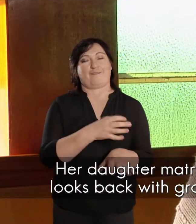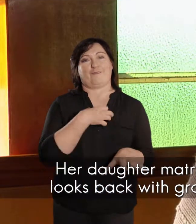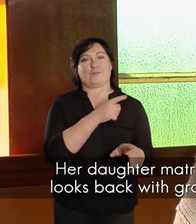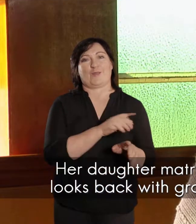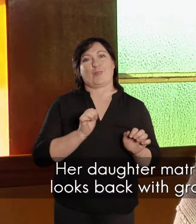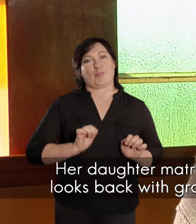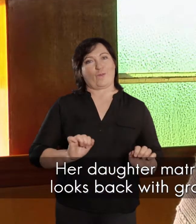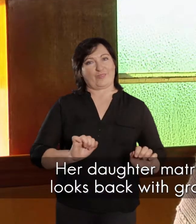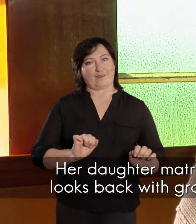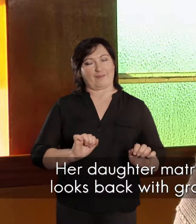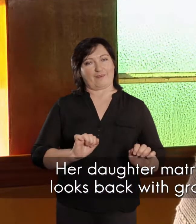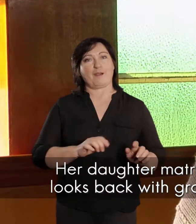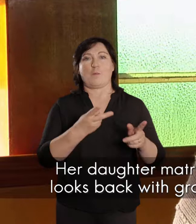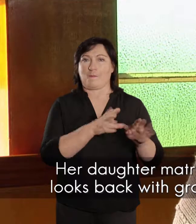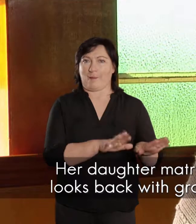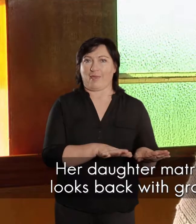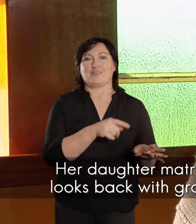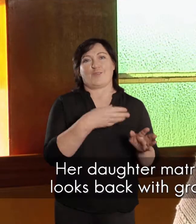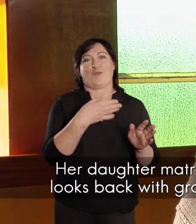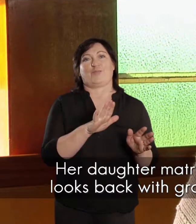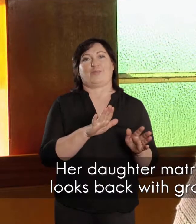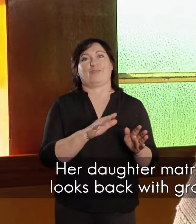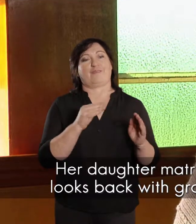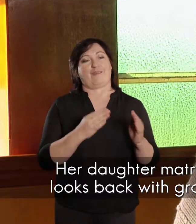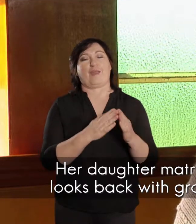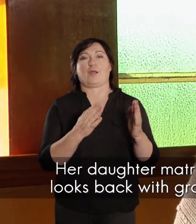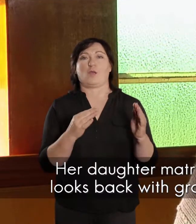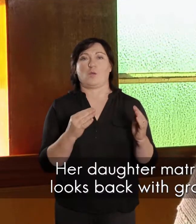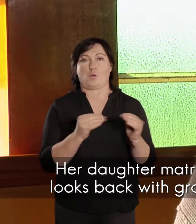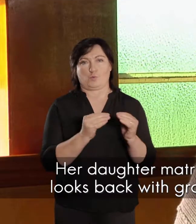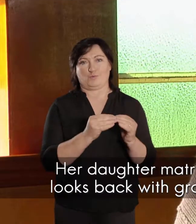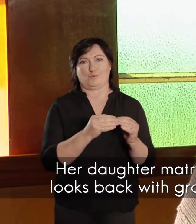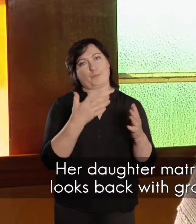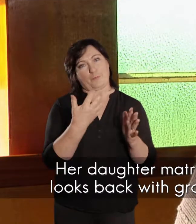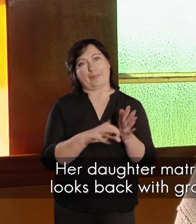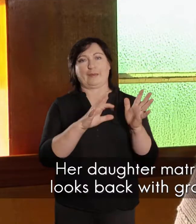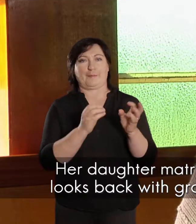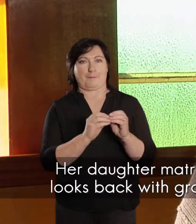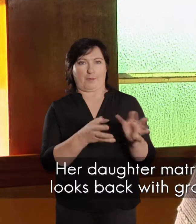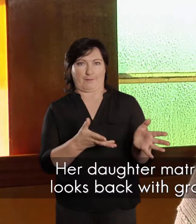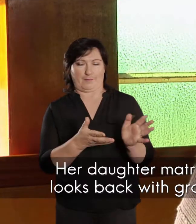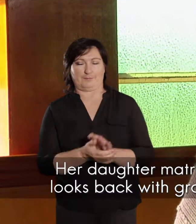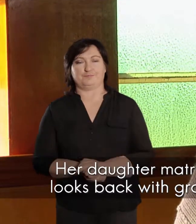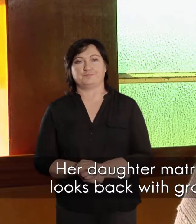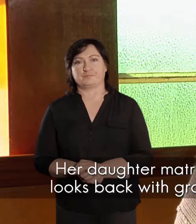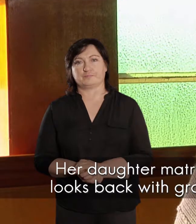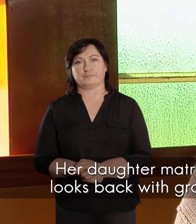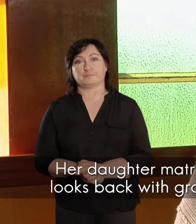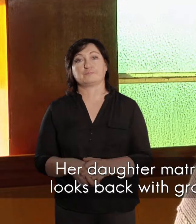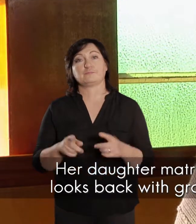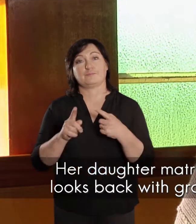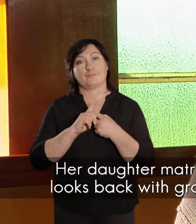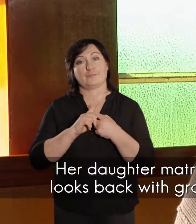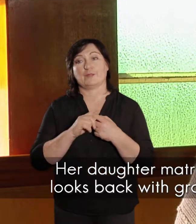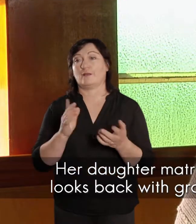pastorie gematriculeer, ek denk sy, denk syker vandag nog, met waardering aan wat Pet en Jack heeft